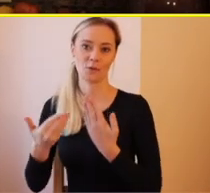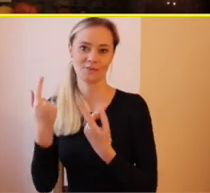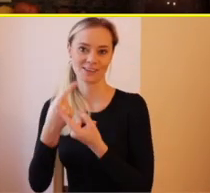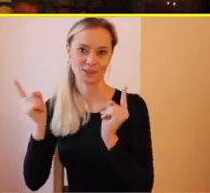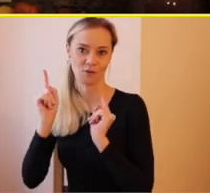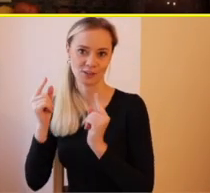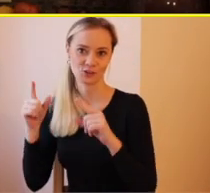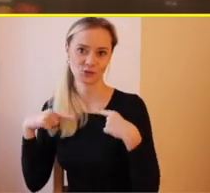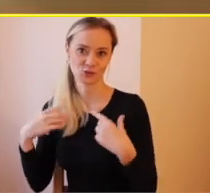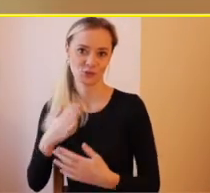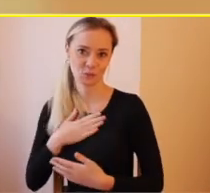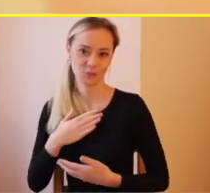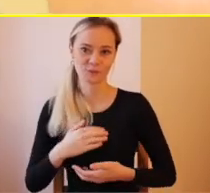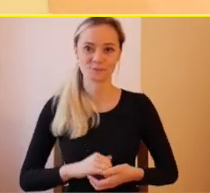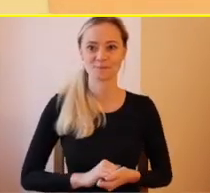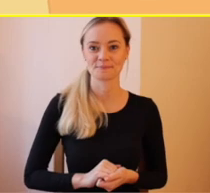vlastne na Slovensku.